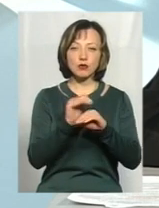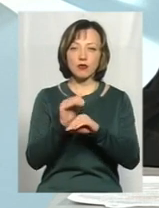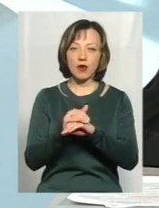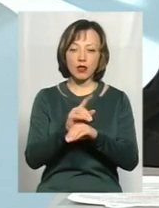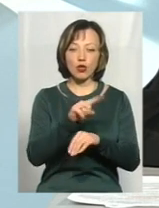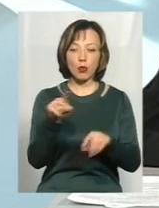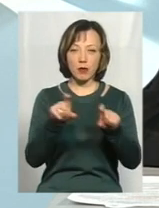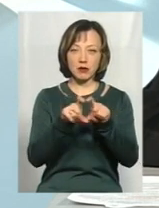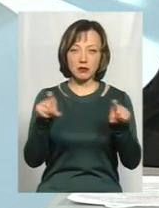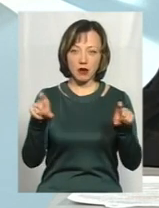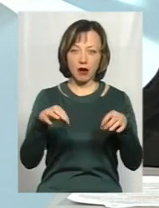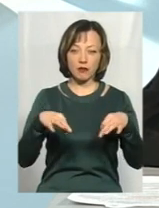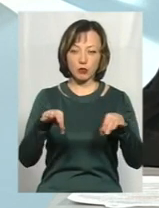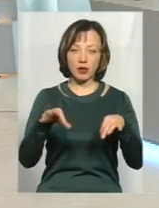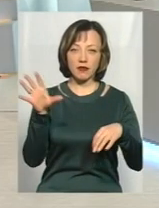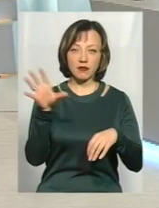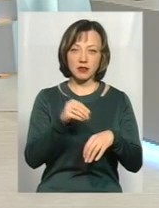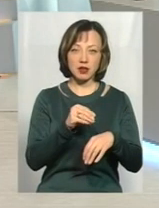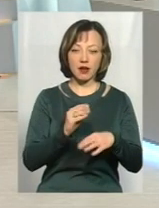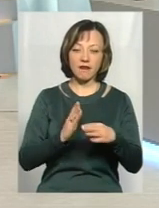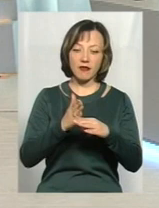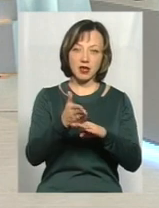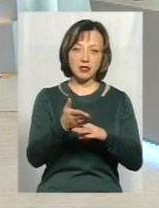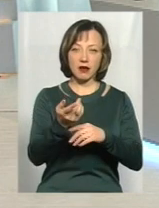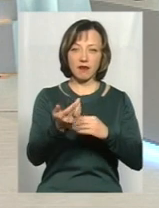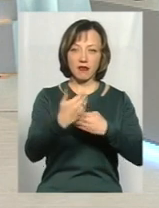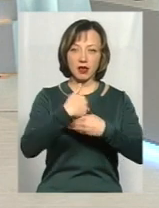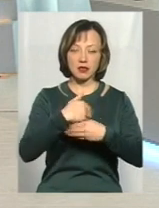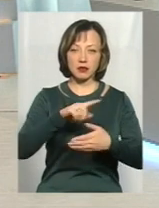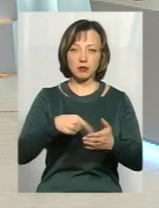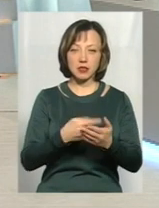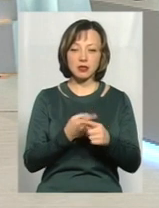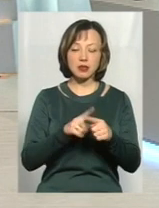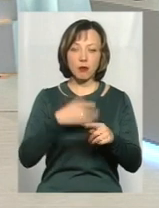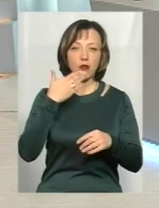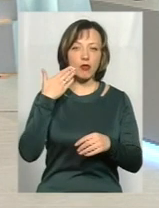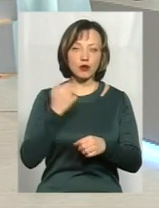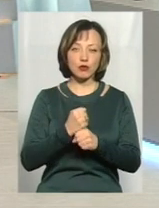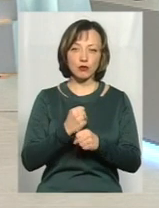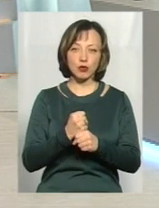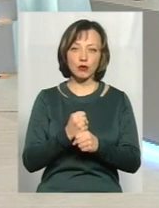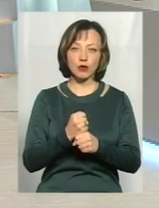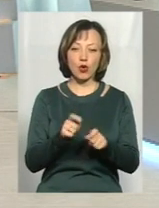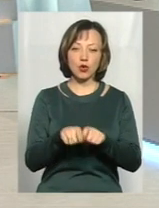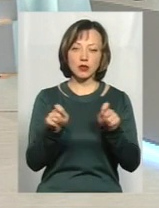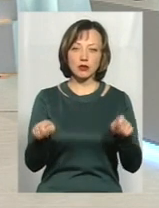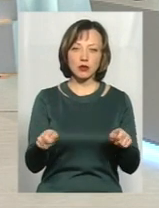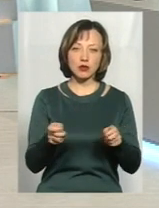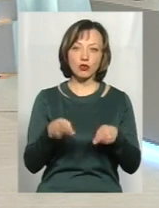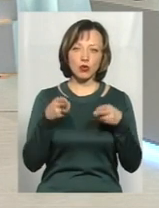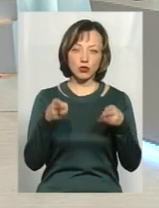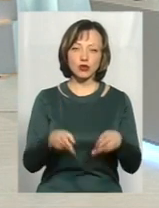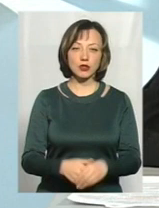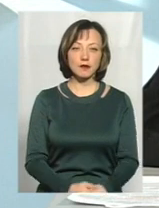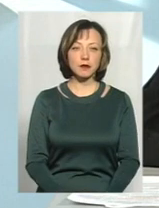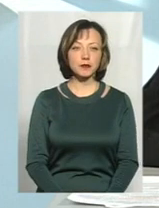номерні знаки автомобілів на всіх виїздах, в'їздах з міста, що суттєво має нам полегшити роботу по розкриттю даного виду кримінальних